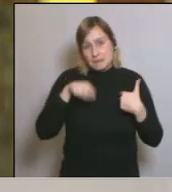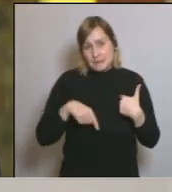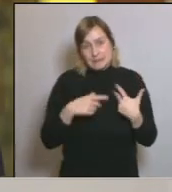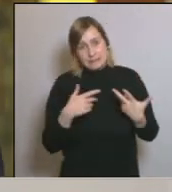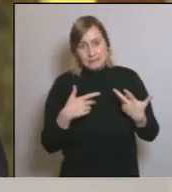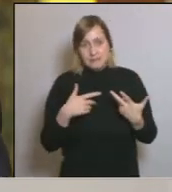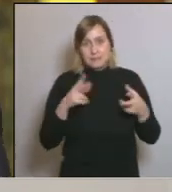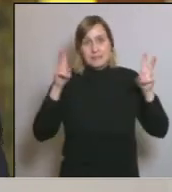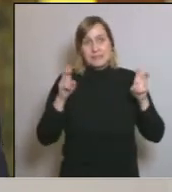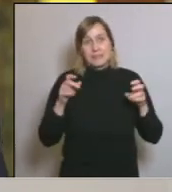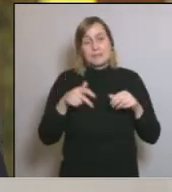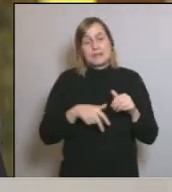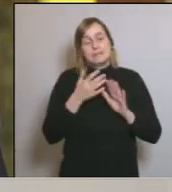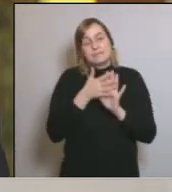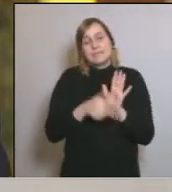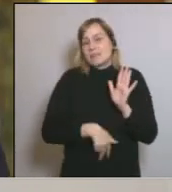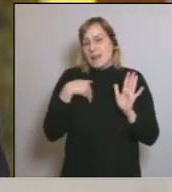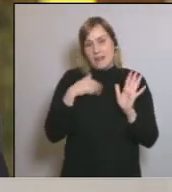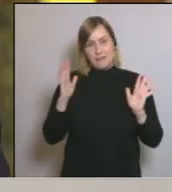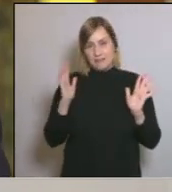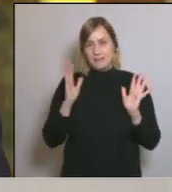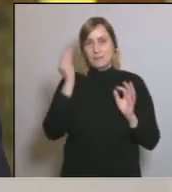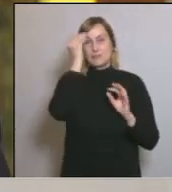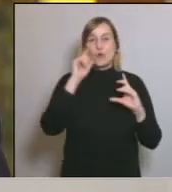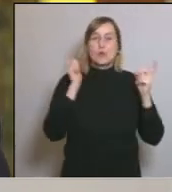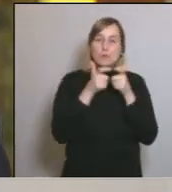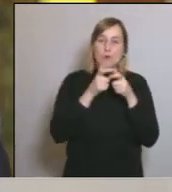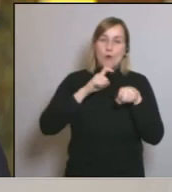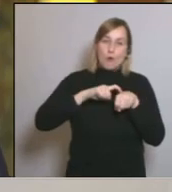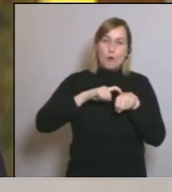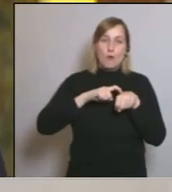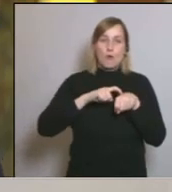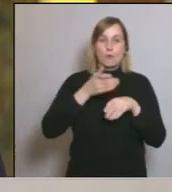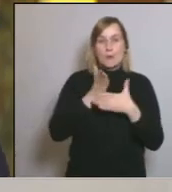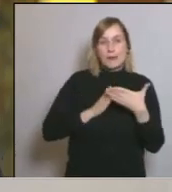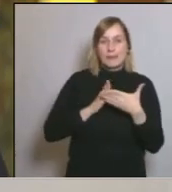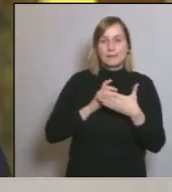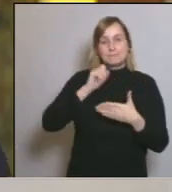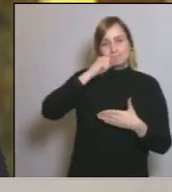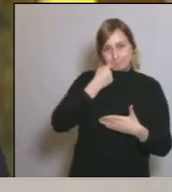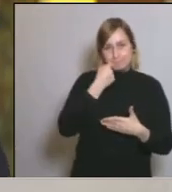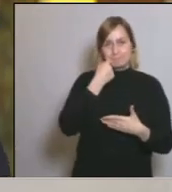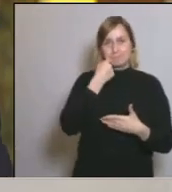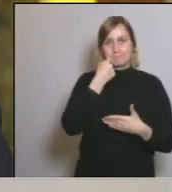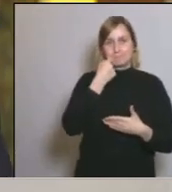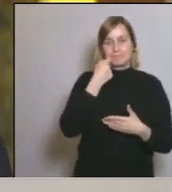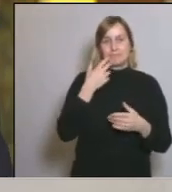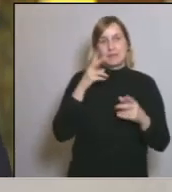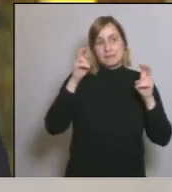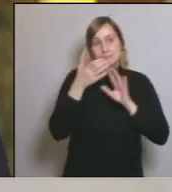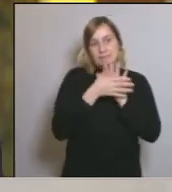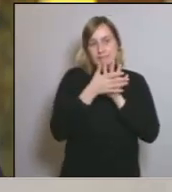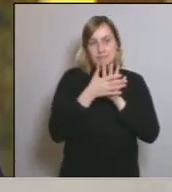em mogui en aquests termes generals. Crec que també aquesta reunió té un punt de confidencialitat en el qual tractem les coses